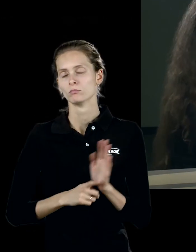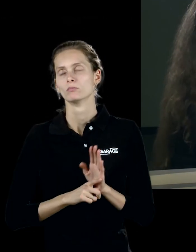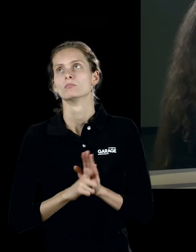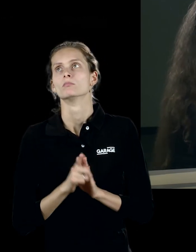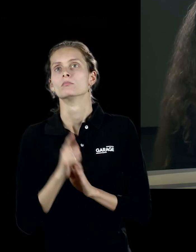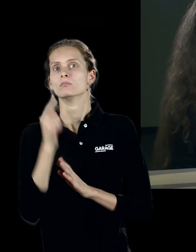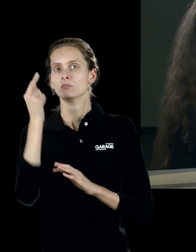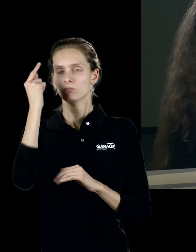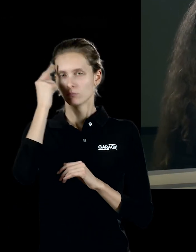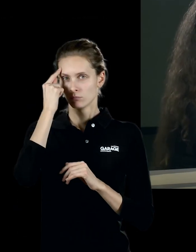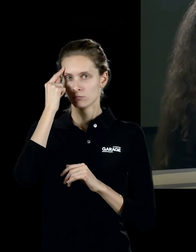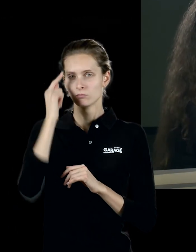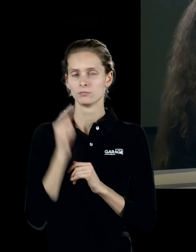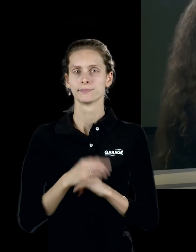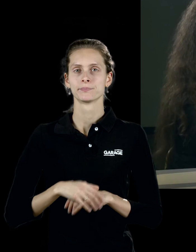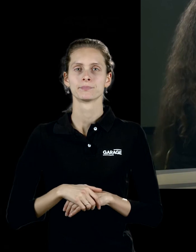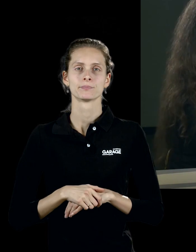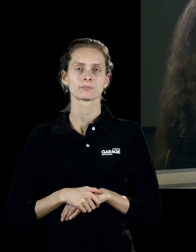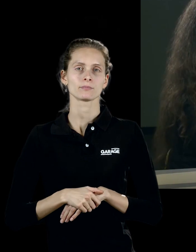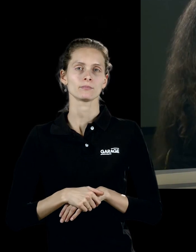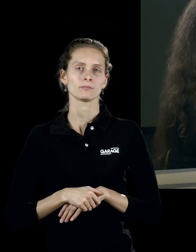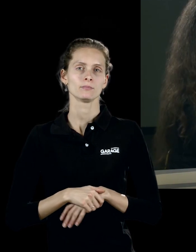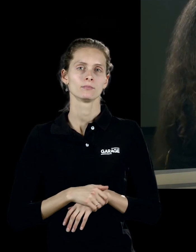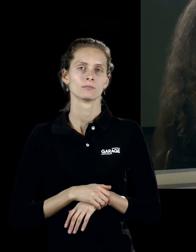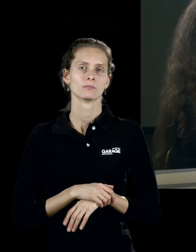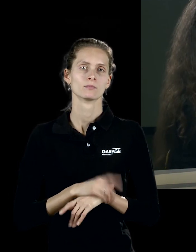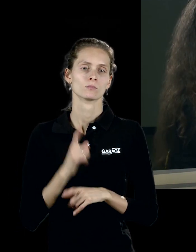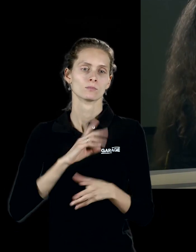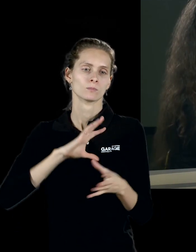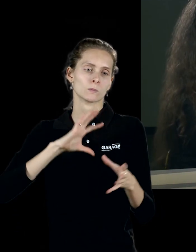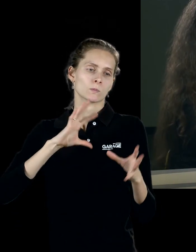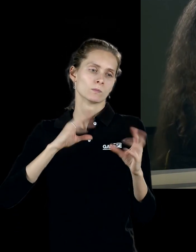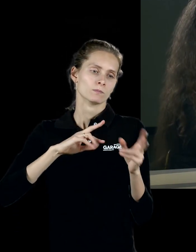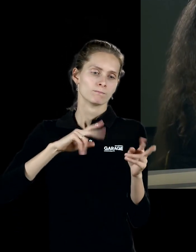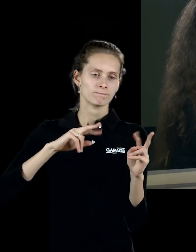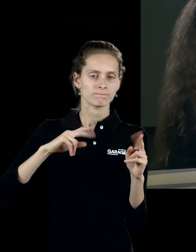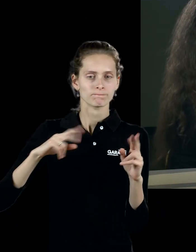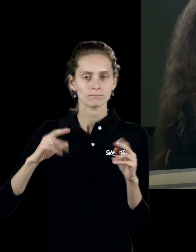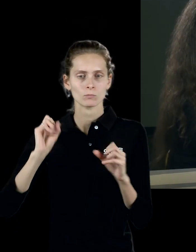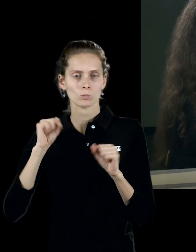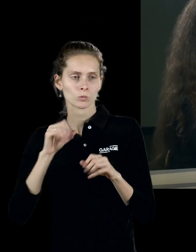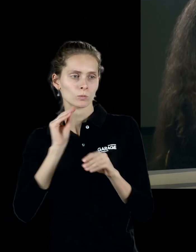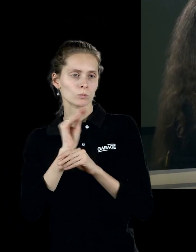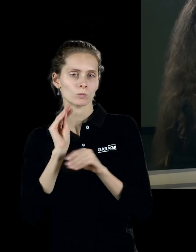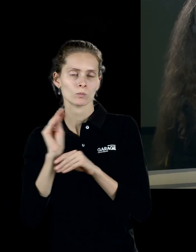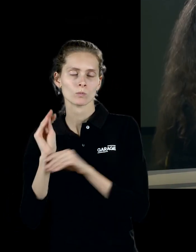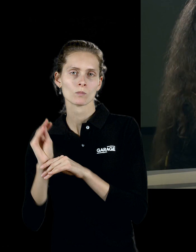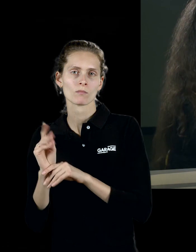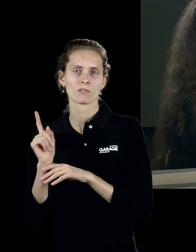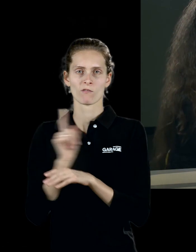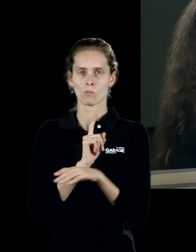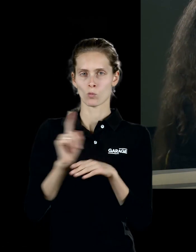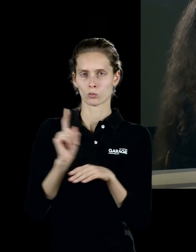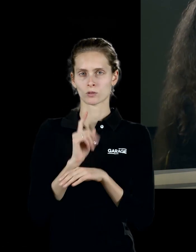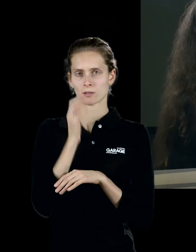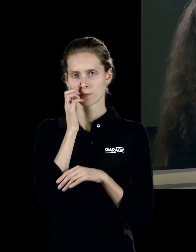коммерциализироваться, любая институциализироваться, что это можно включить в музейный контекст, и коммерциализироваться, что, оказывается, это